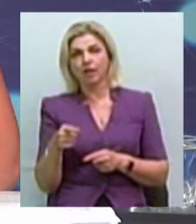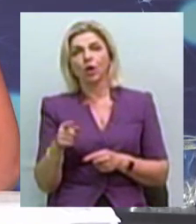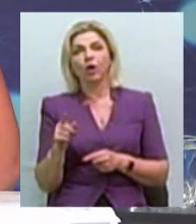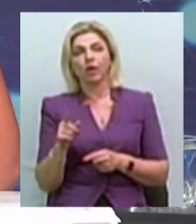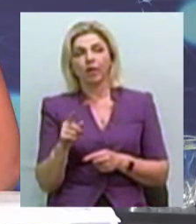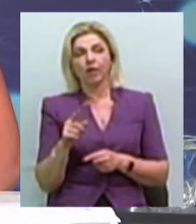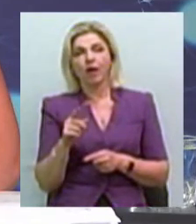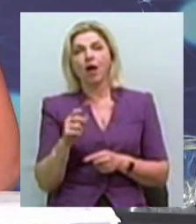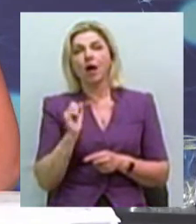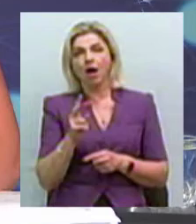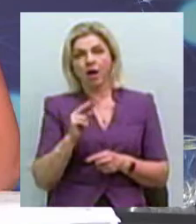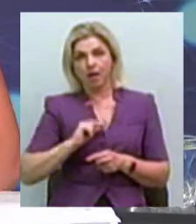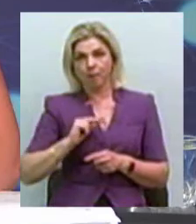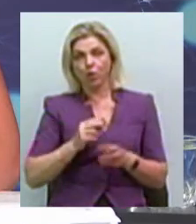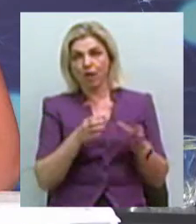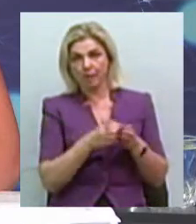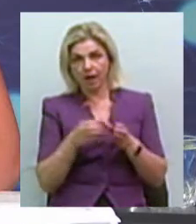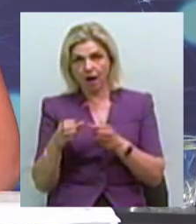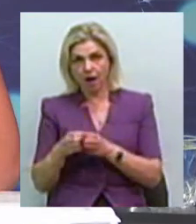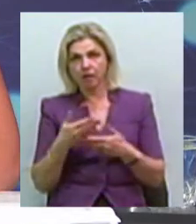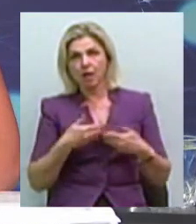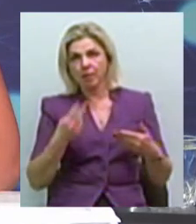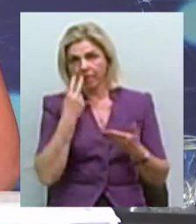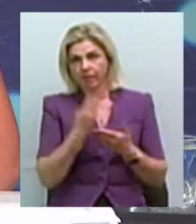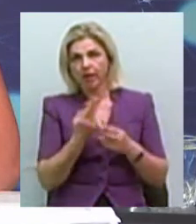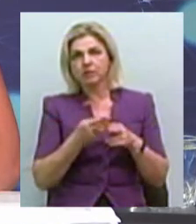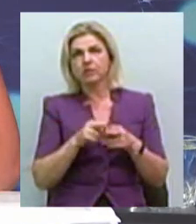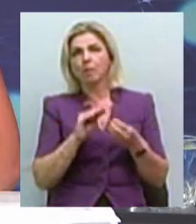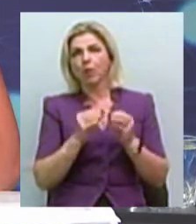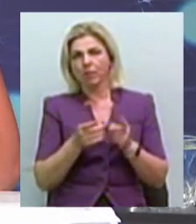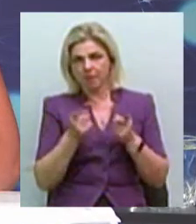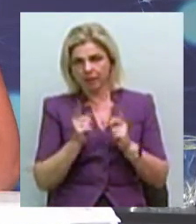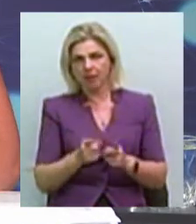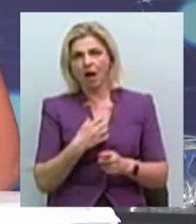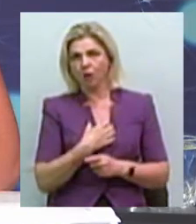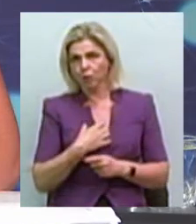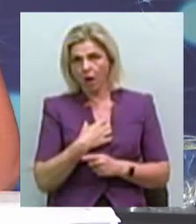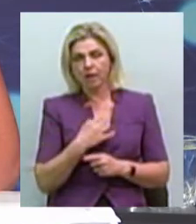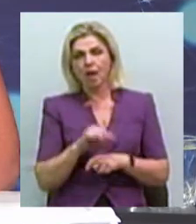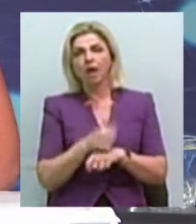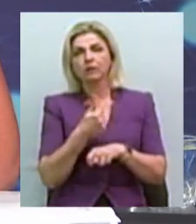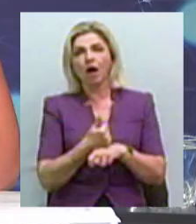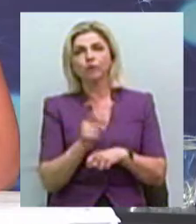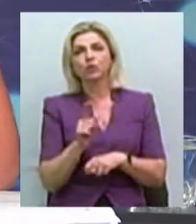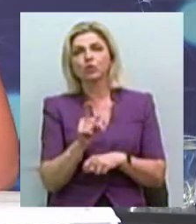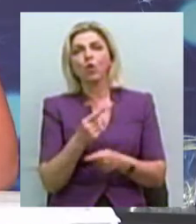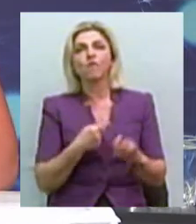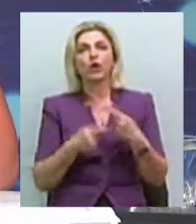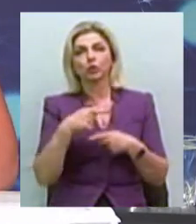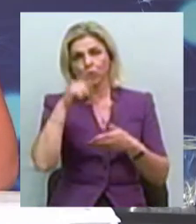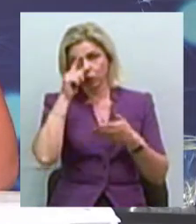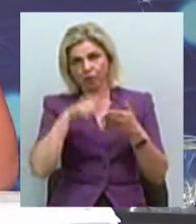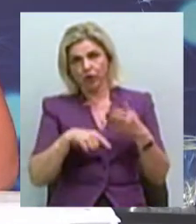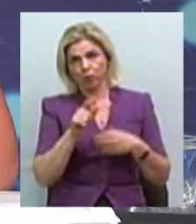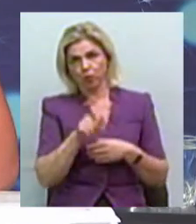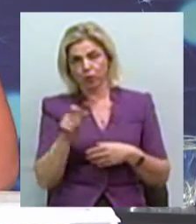працюють мобільні бригади, ми подивилися, що ця проблема, вона дійсно актуальна, але найголовніше, що було, ми повернули довіру людей. Тобто,